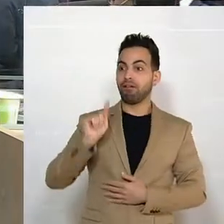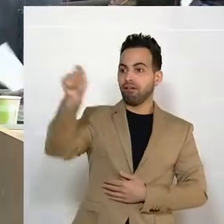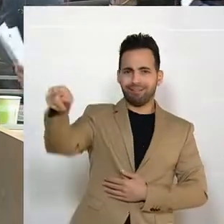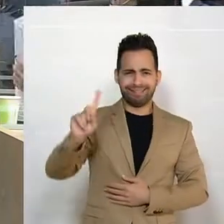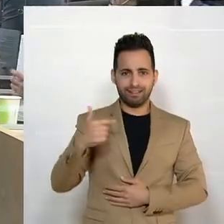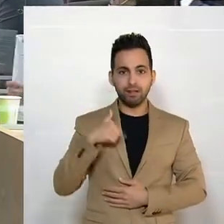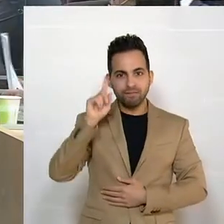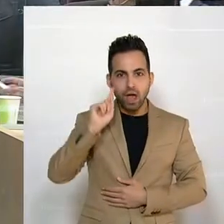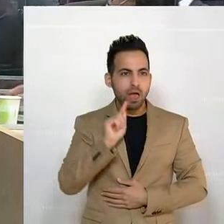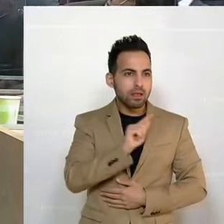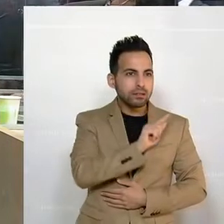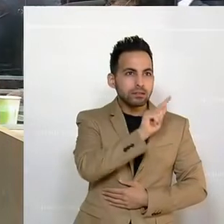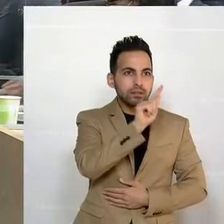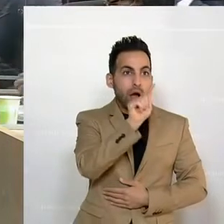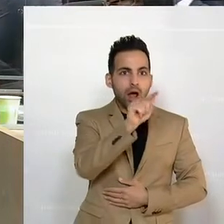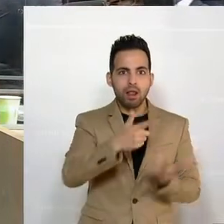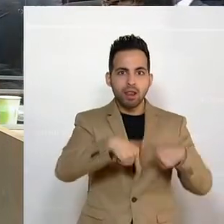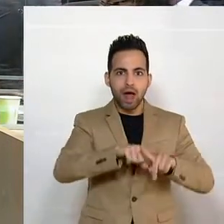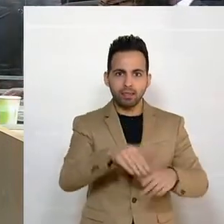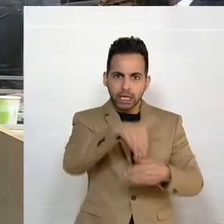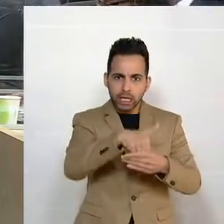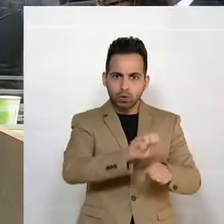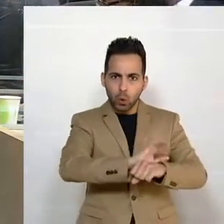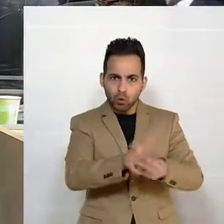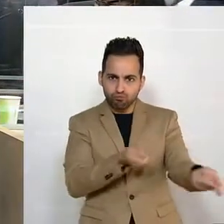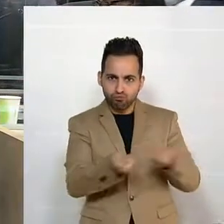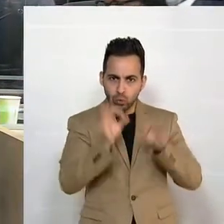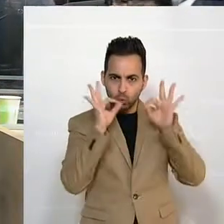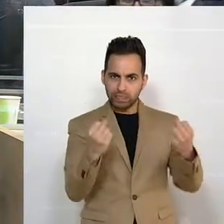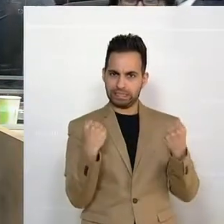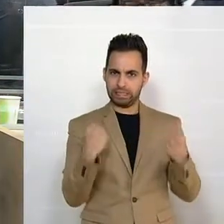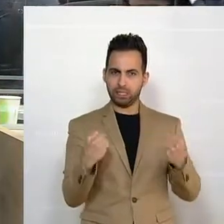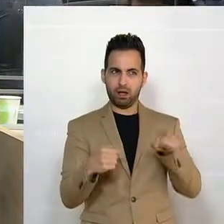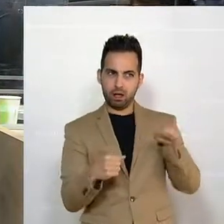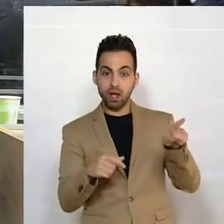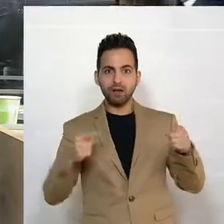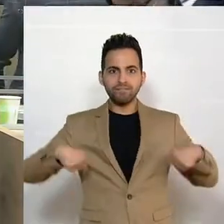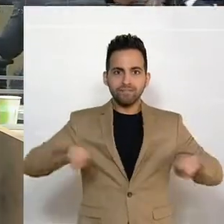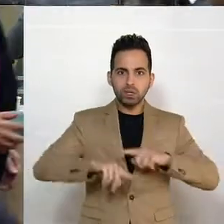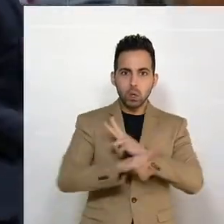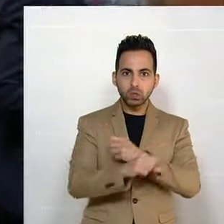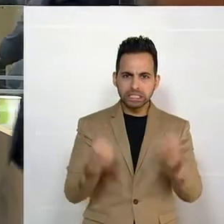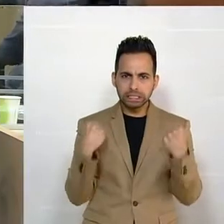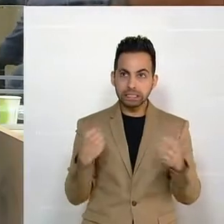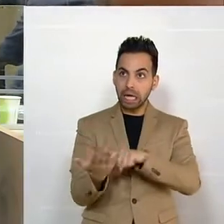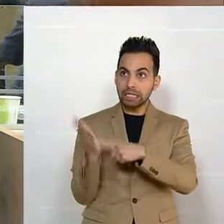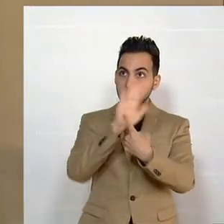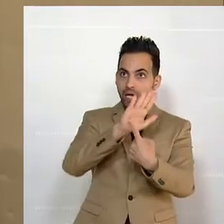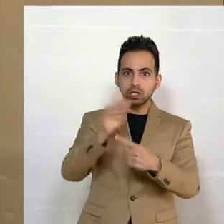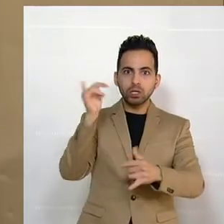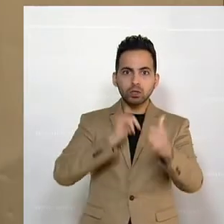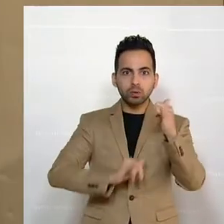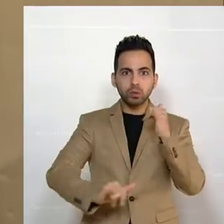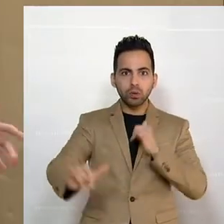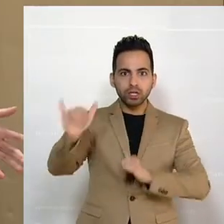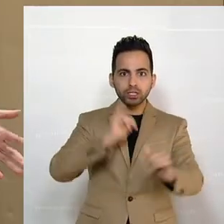sicheres Land. Und darum, als Sicherheit zu garantieren, ist jetzt auch eine Chance für unseren Tourismus. Und